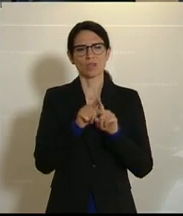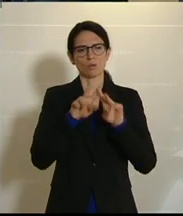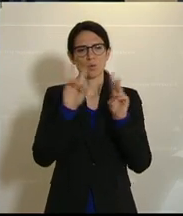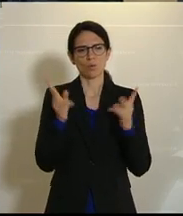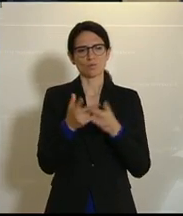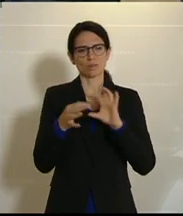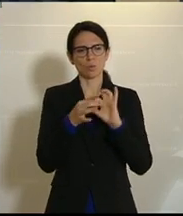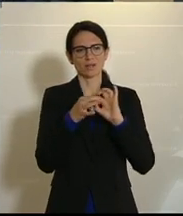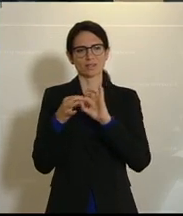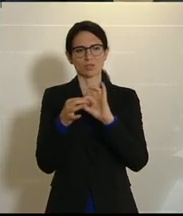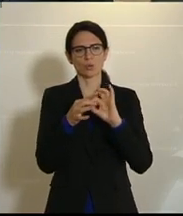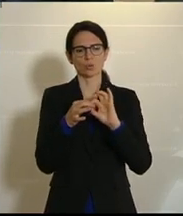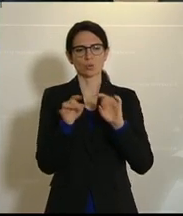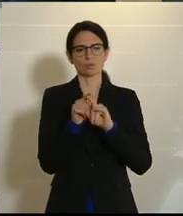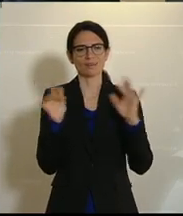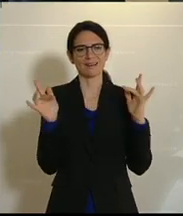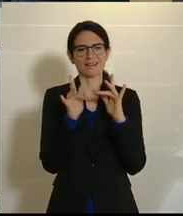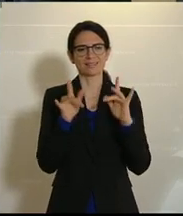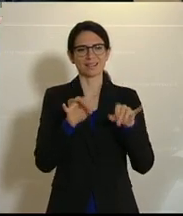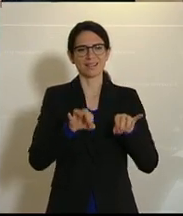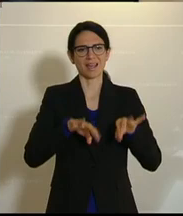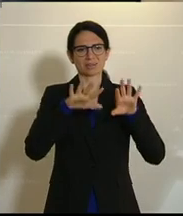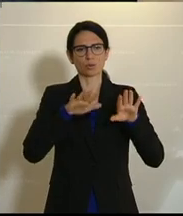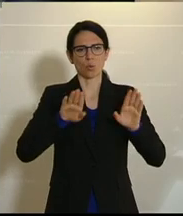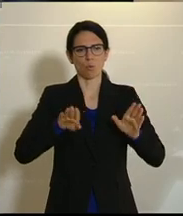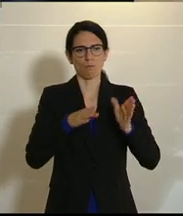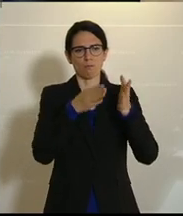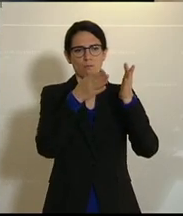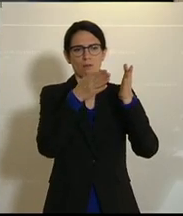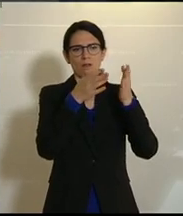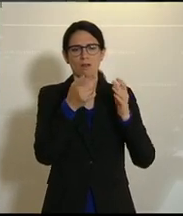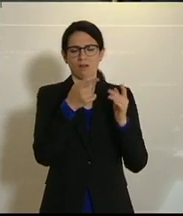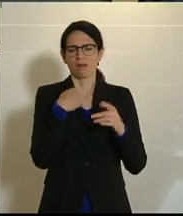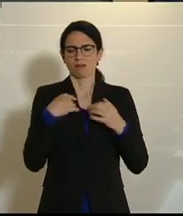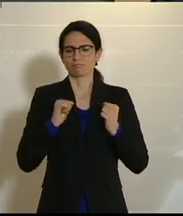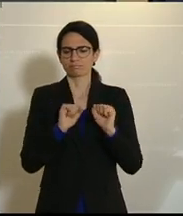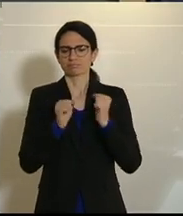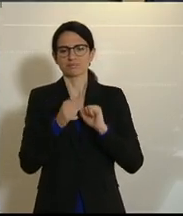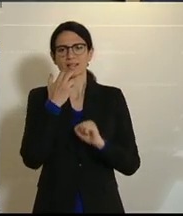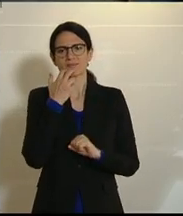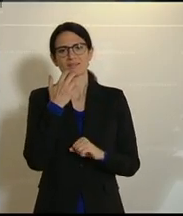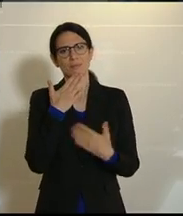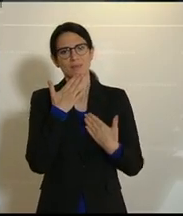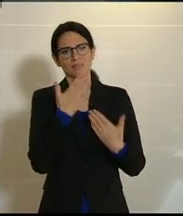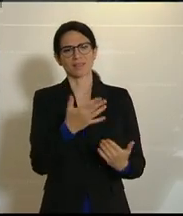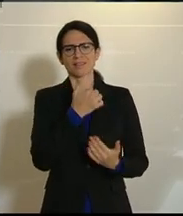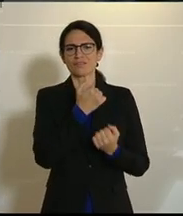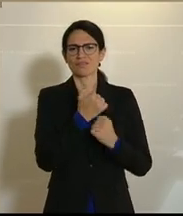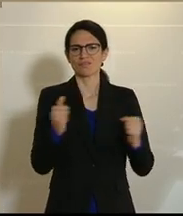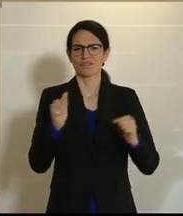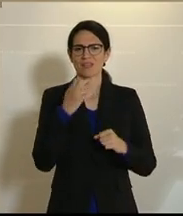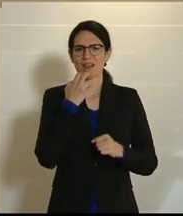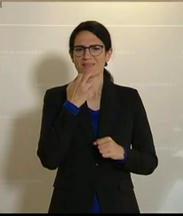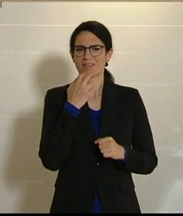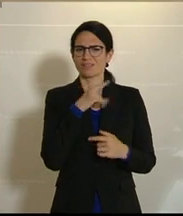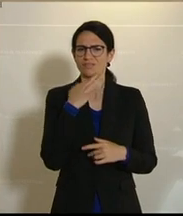Umweltorganisationen und den Anti-Atom-Organisationen, die Millionen von Freiwilligenstunden hier leisten und sich